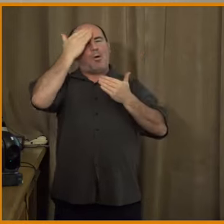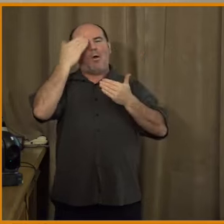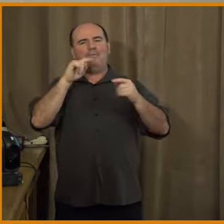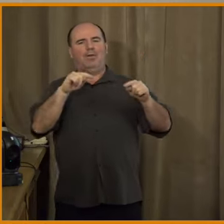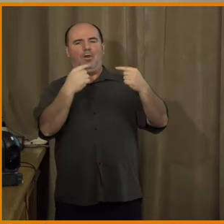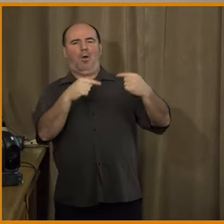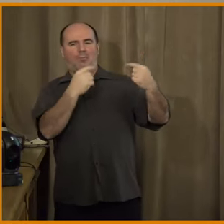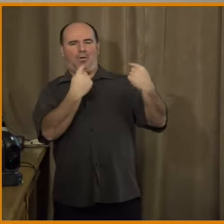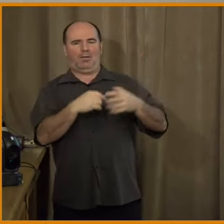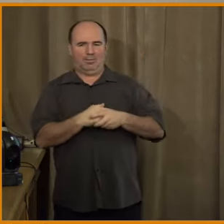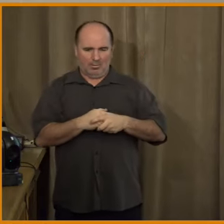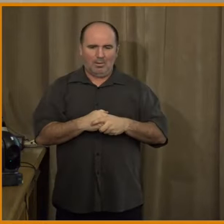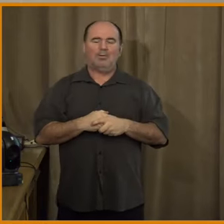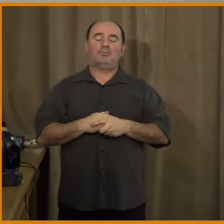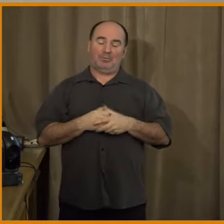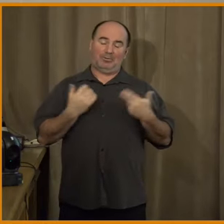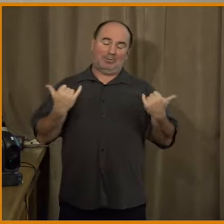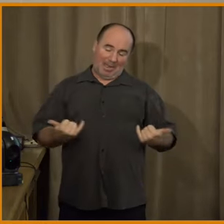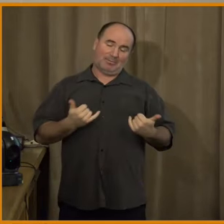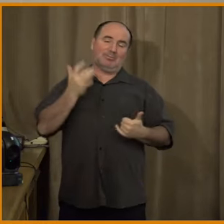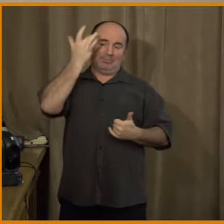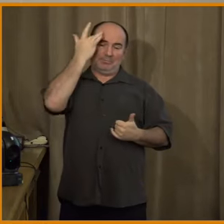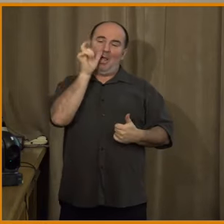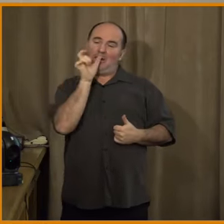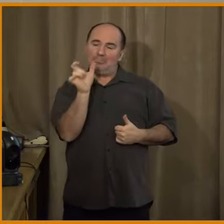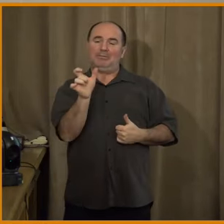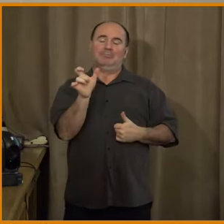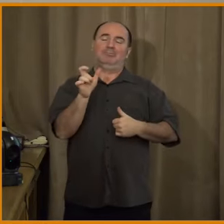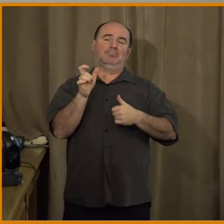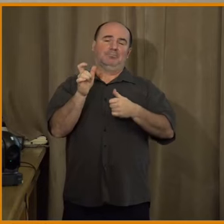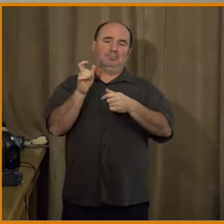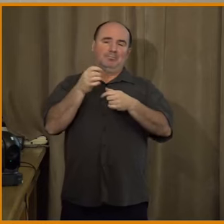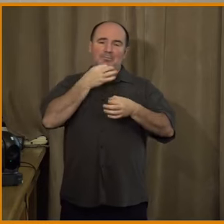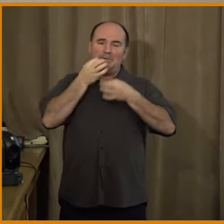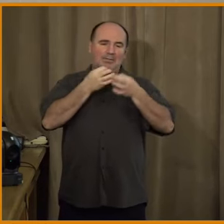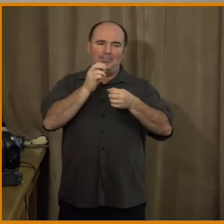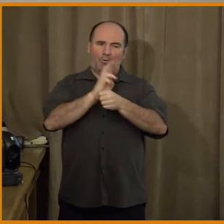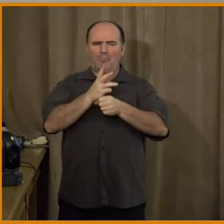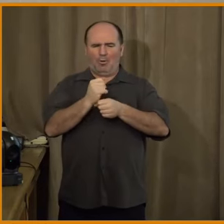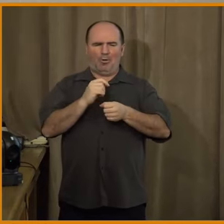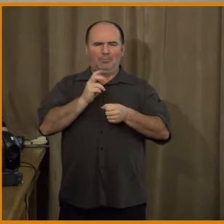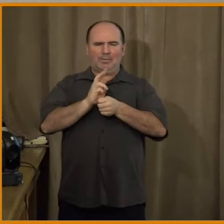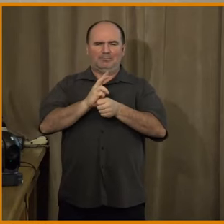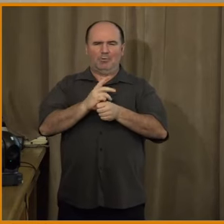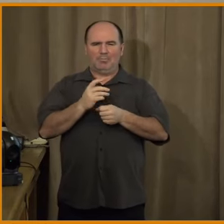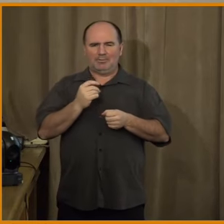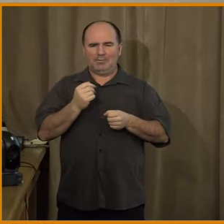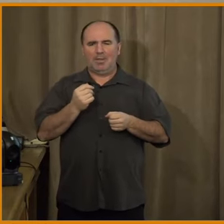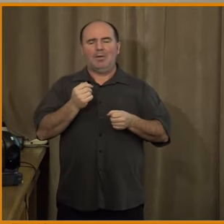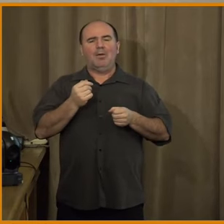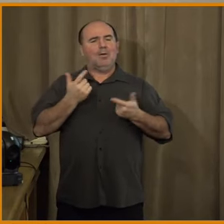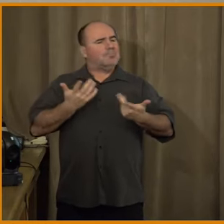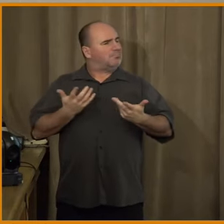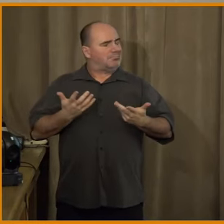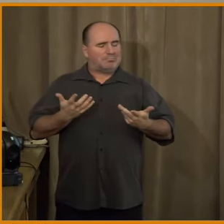dezinformace jenom pro věci, které zjevně jsou tím vědomým šířením nepravdivého obsahu. Ten